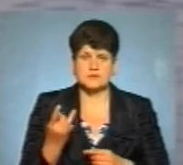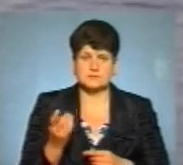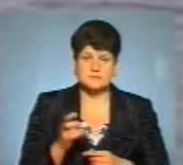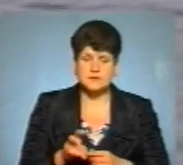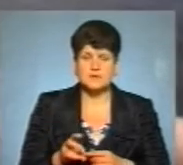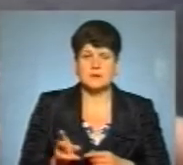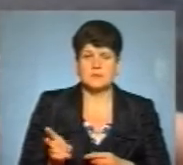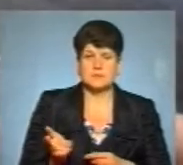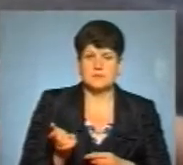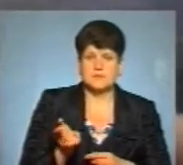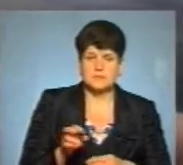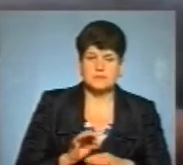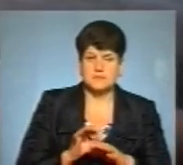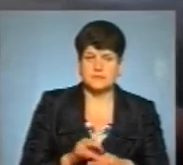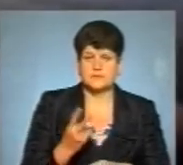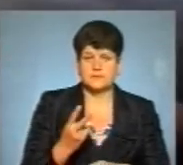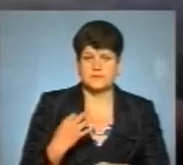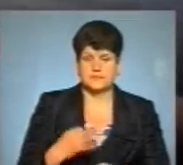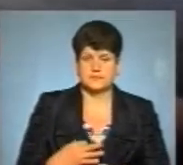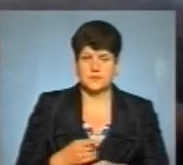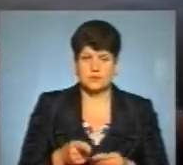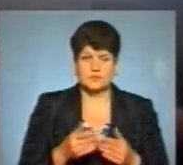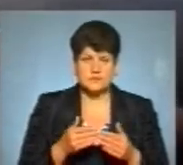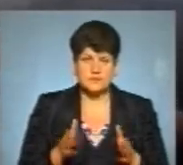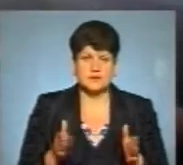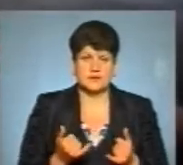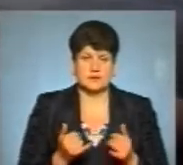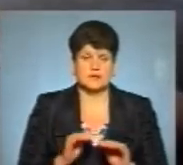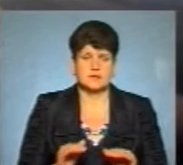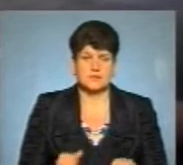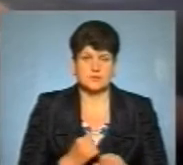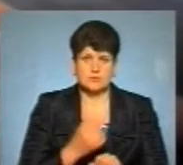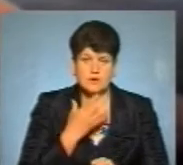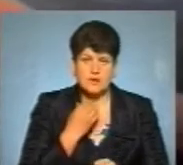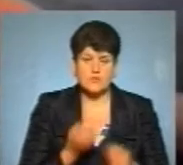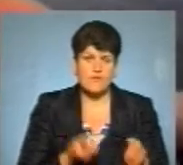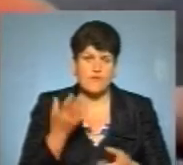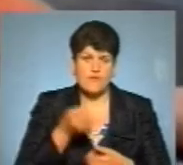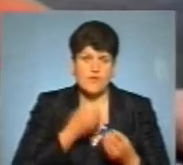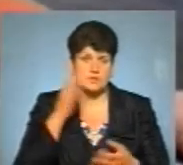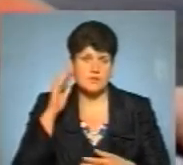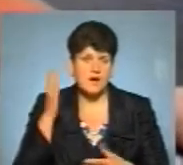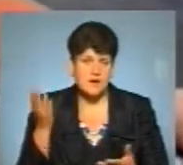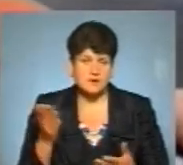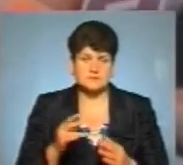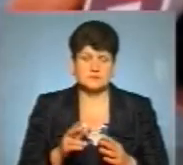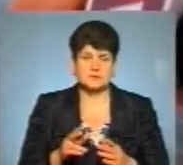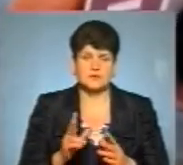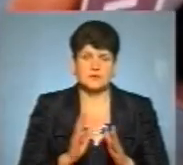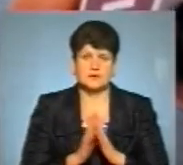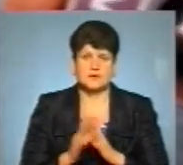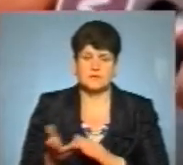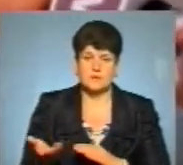прийшов з двома синами. Тут відкритий, для дітей зроблено гарно, фонтани, постережена травичка.